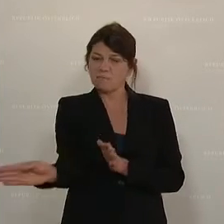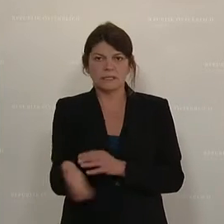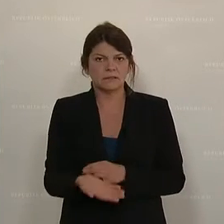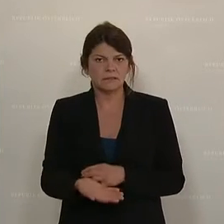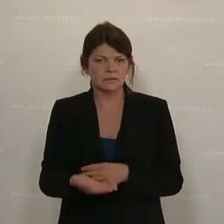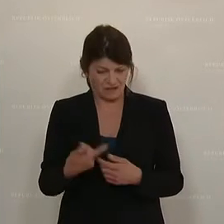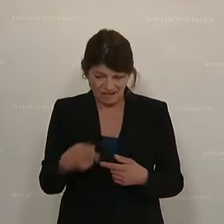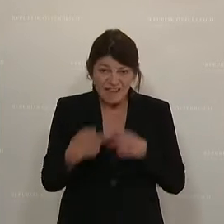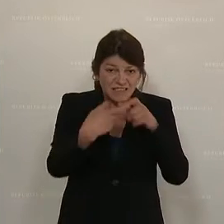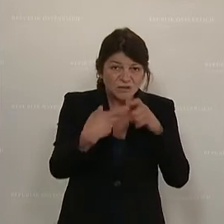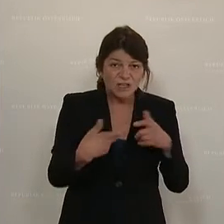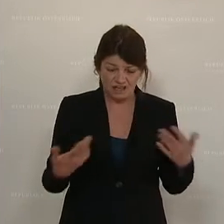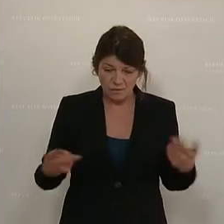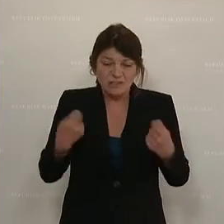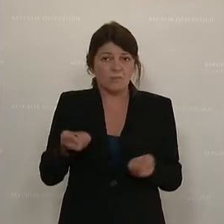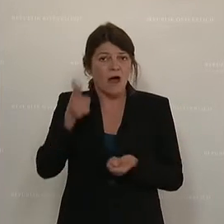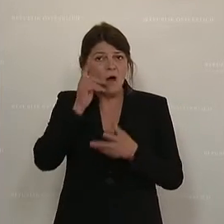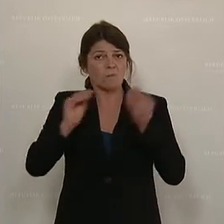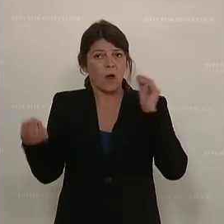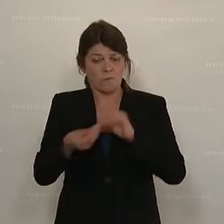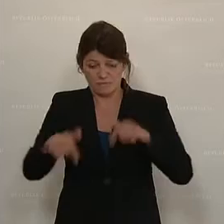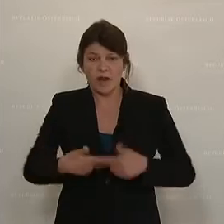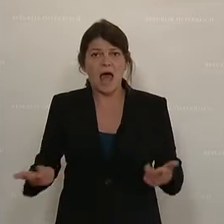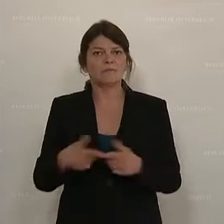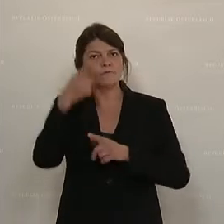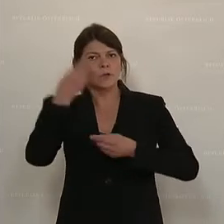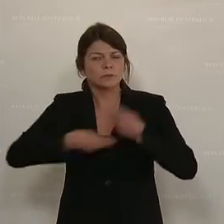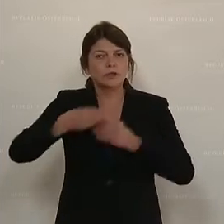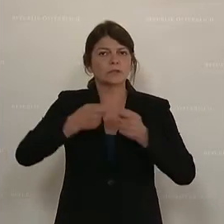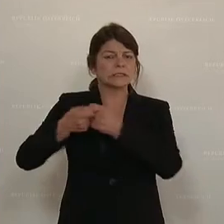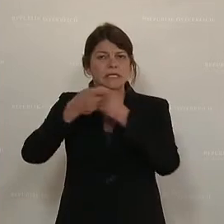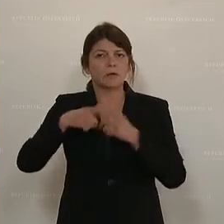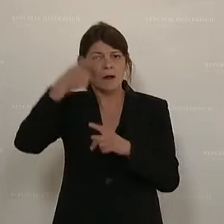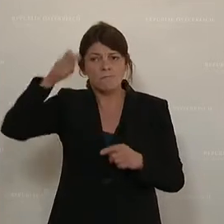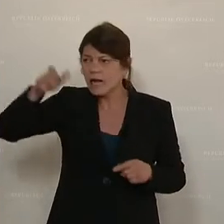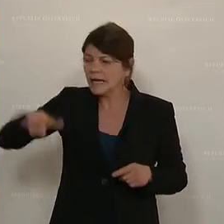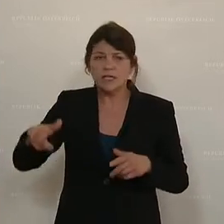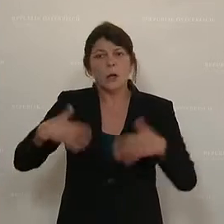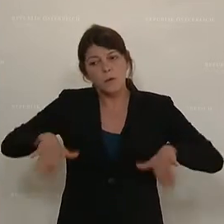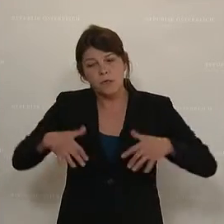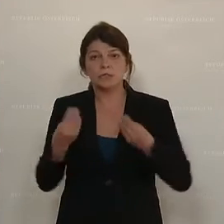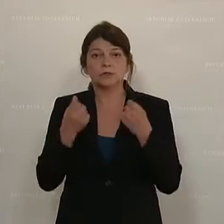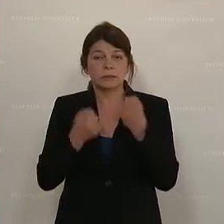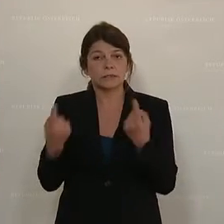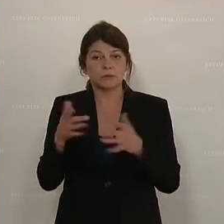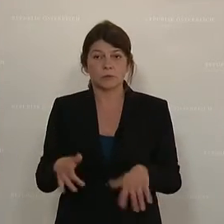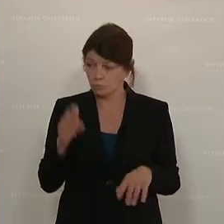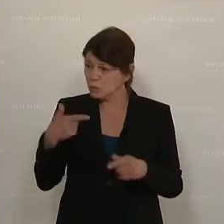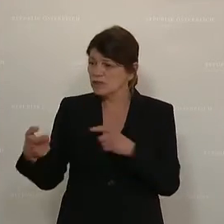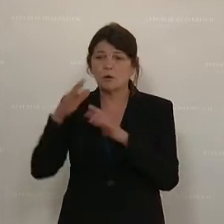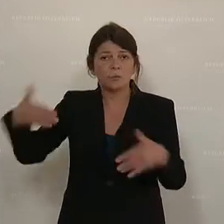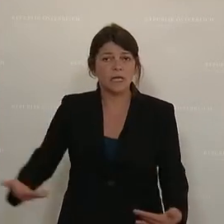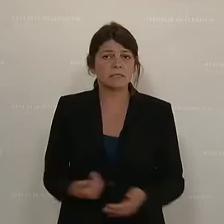Kernproblemen, vor denen das Land, die Volkswirtschaft, die Gesellschaft und die Menschen stehen, angeht. Und Recht hat er. Die Menschen